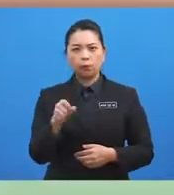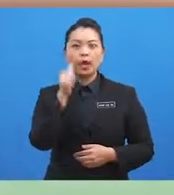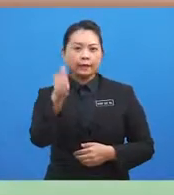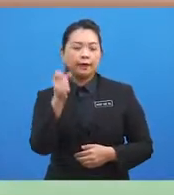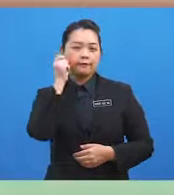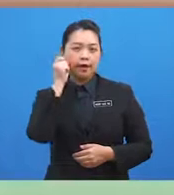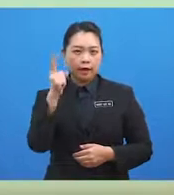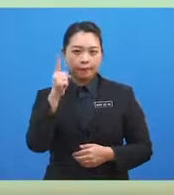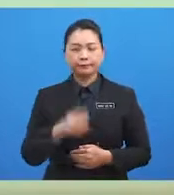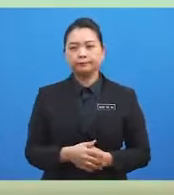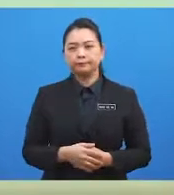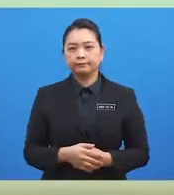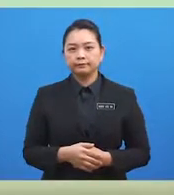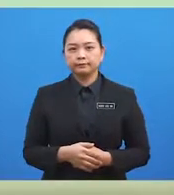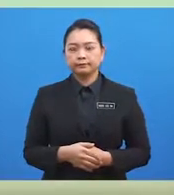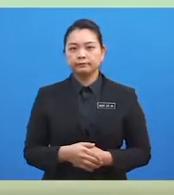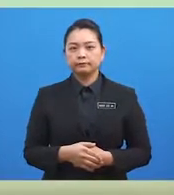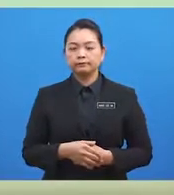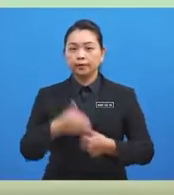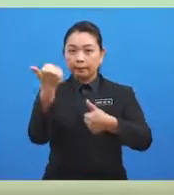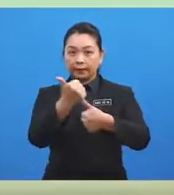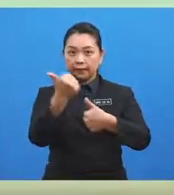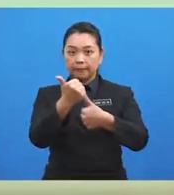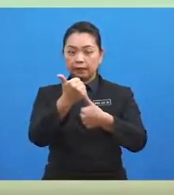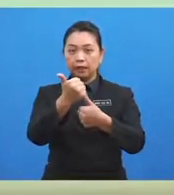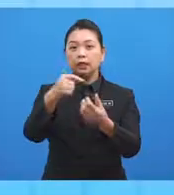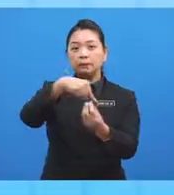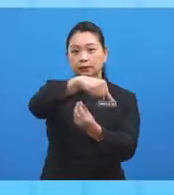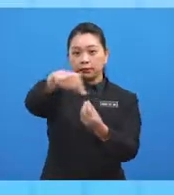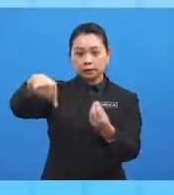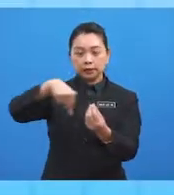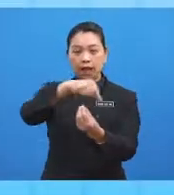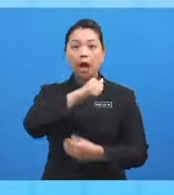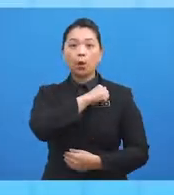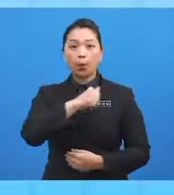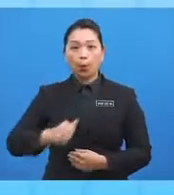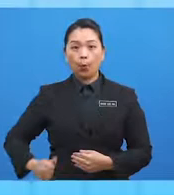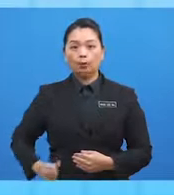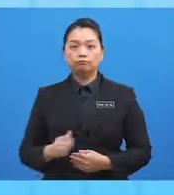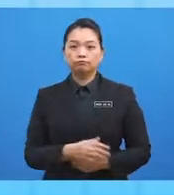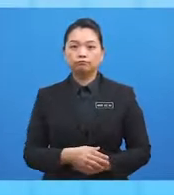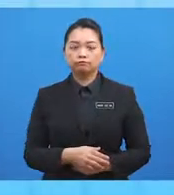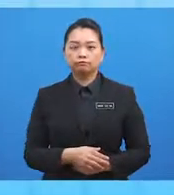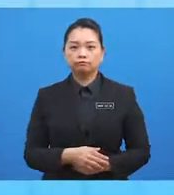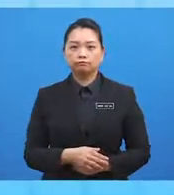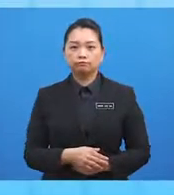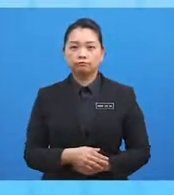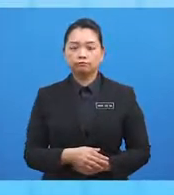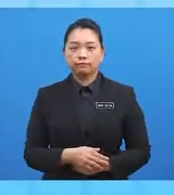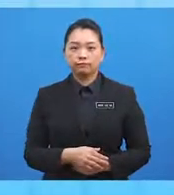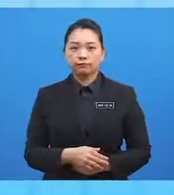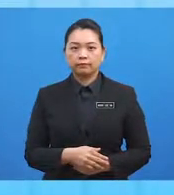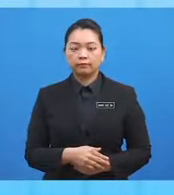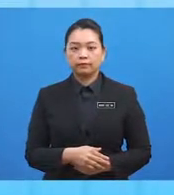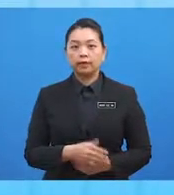fahami. Yang pertama, ialah bulatan agung. Bulatan agung